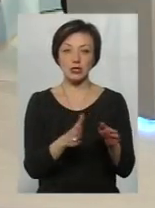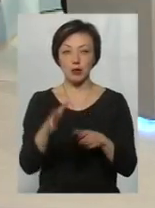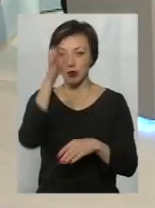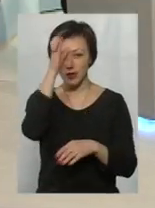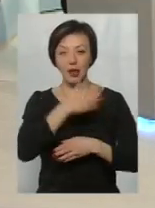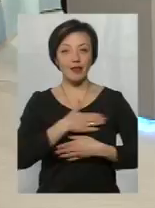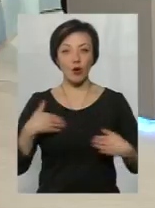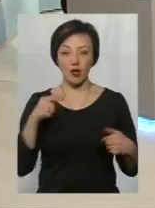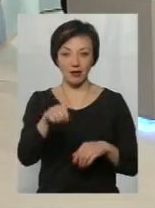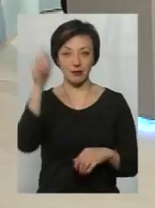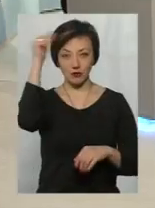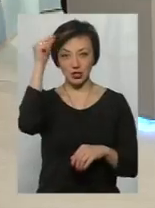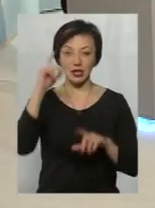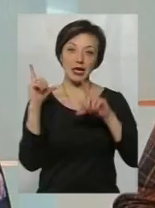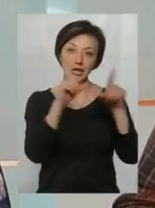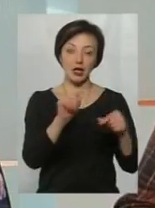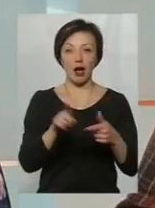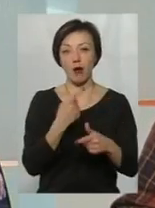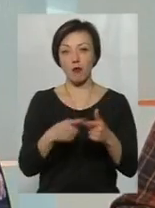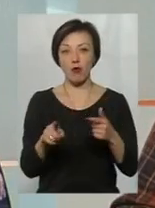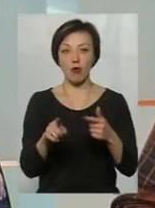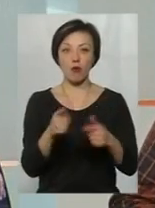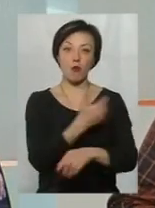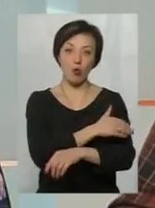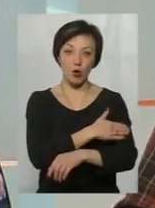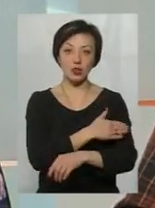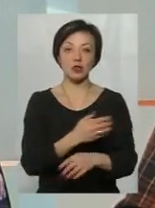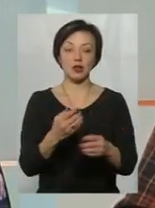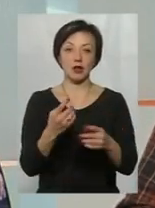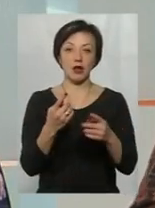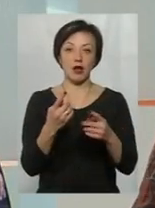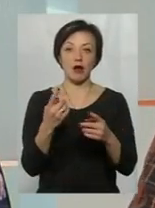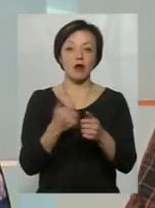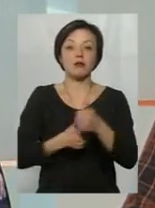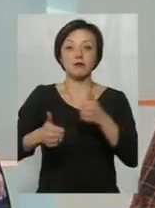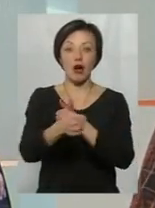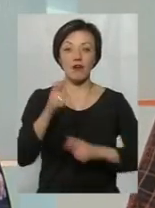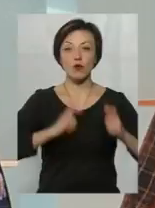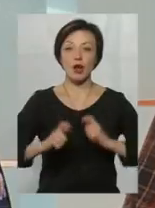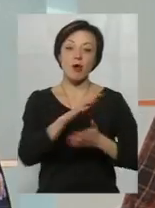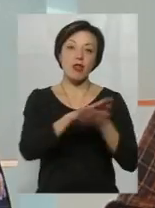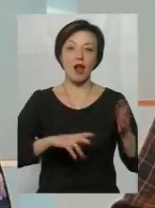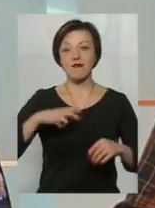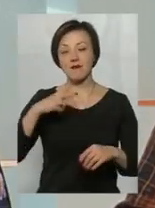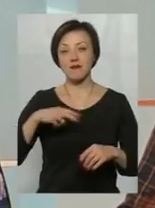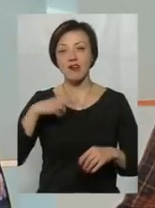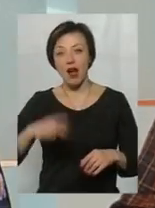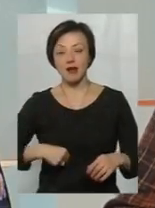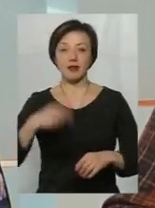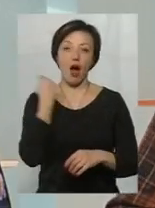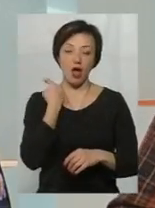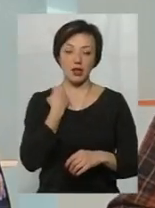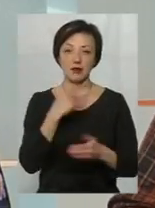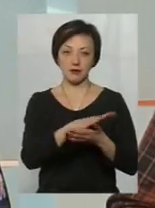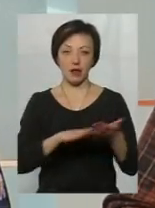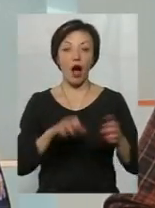освіти, не хотять там вчитися, їдуть або в польські топові вузи, або далі за кордон, Франція, Англія і так далі. А